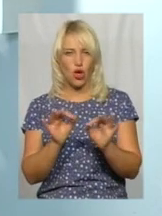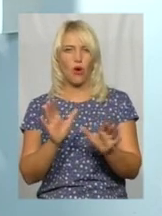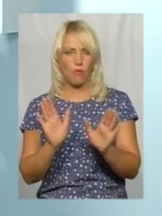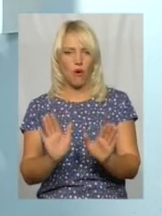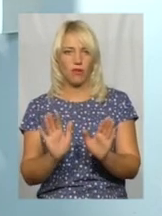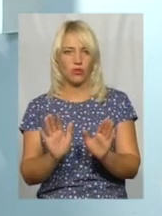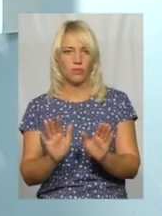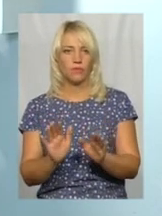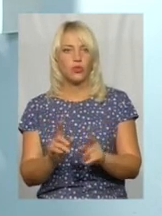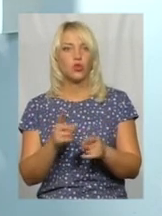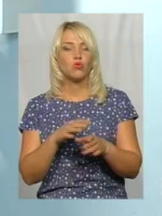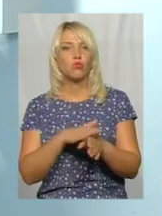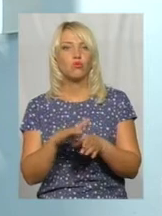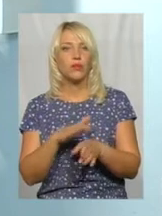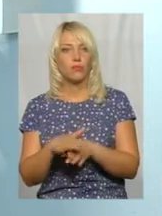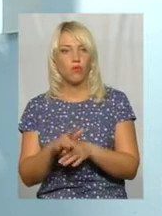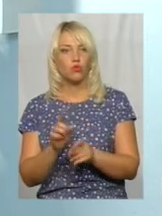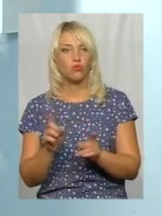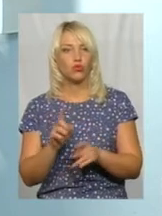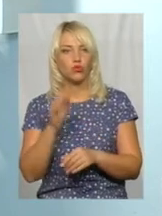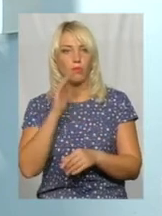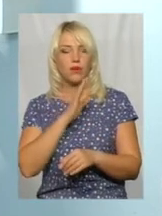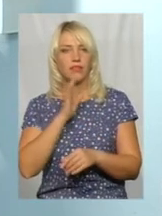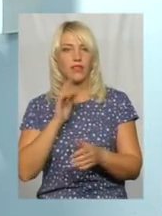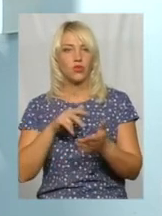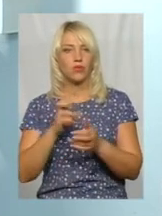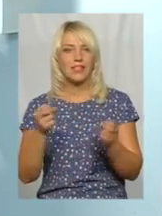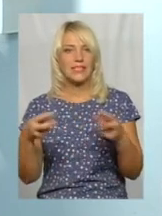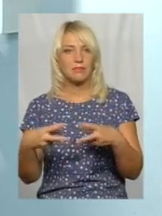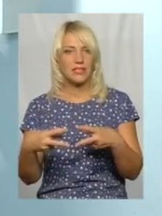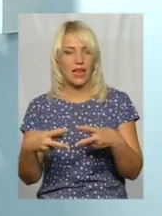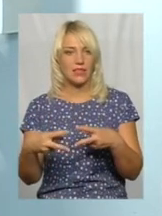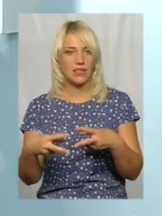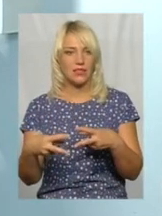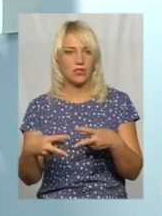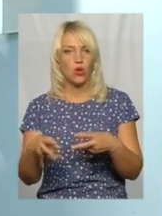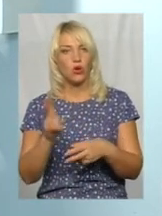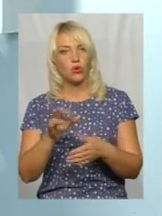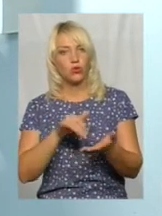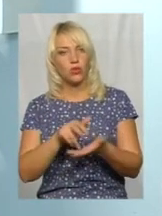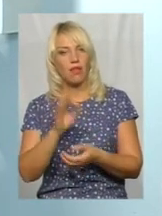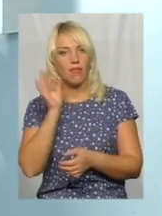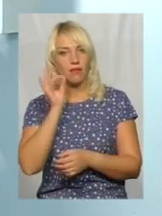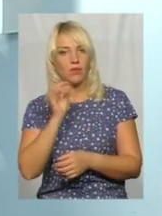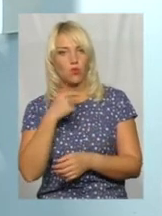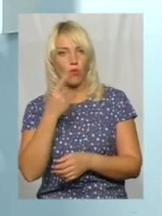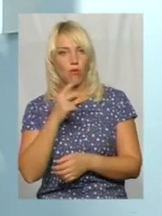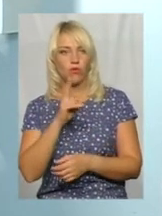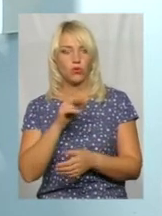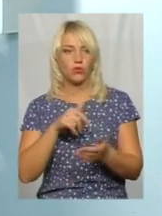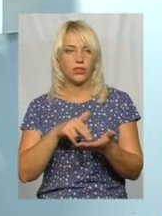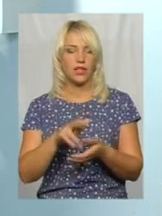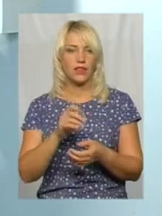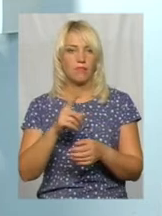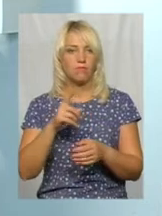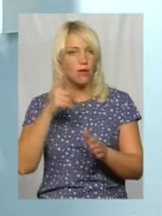Чупову переповнені, тому що батьки йдуть на спеціалізацію. Хто йде на німецькому, хто йде на поглиблення,